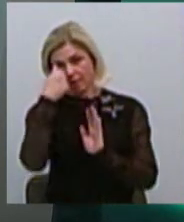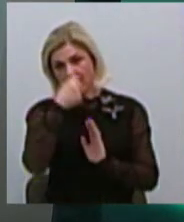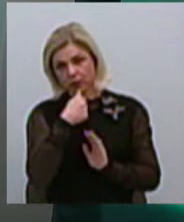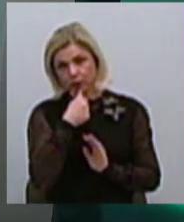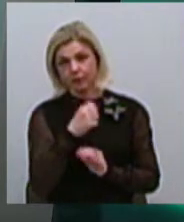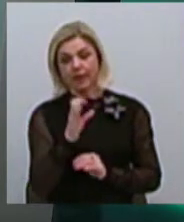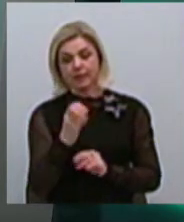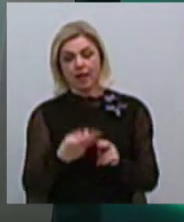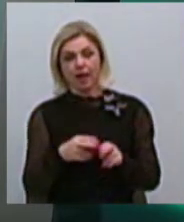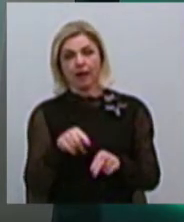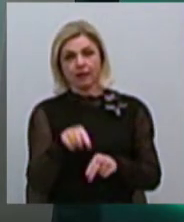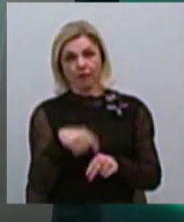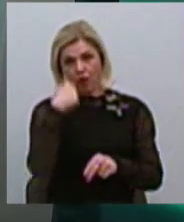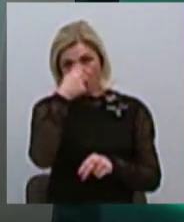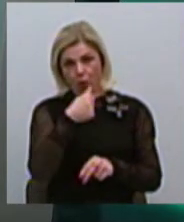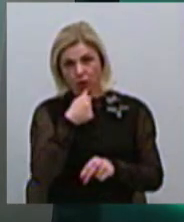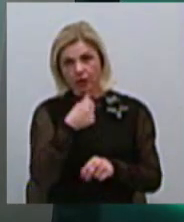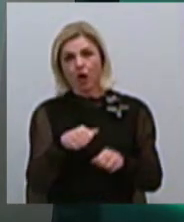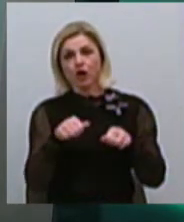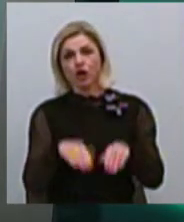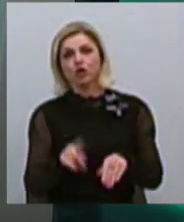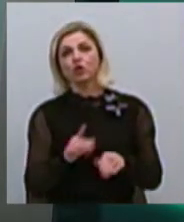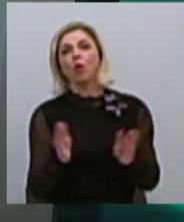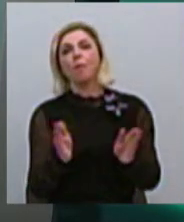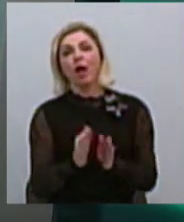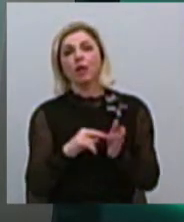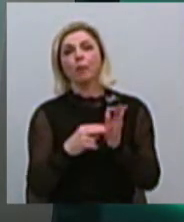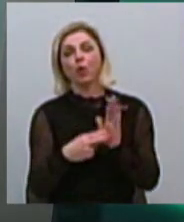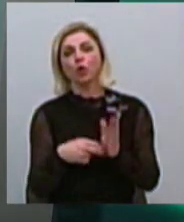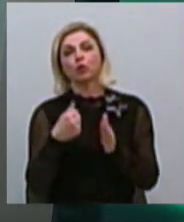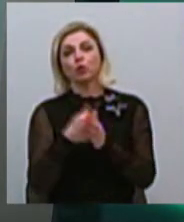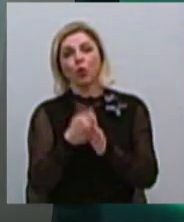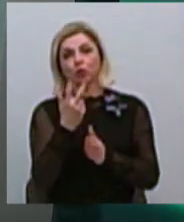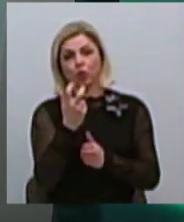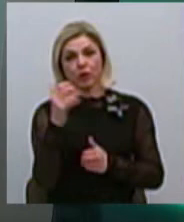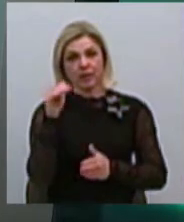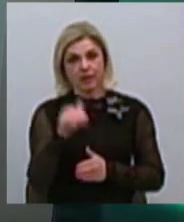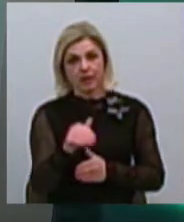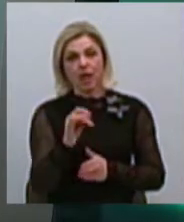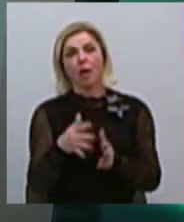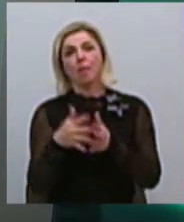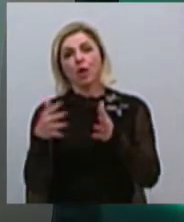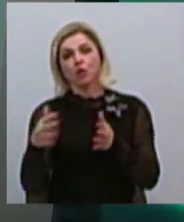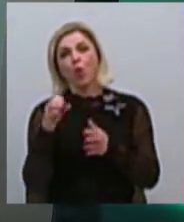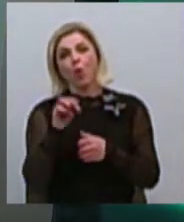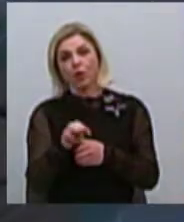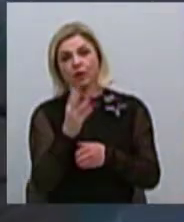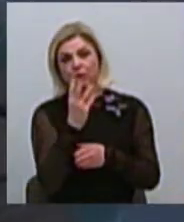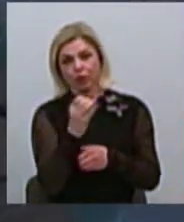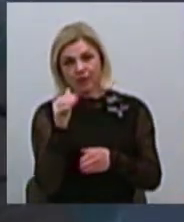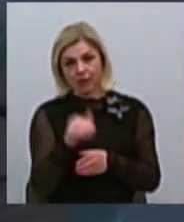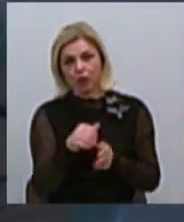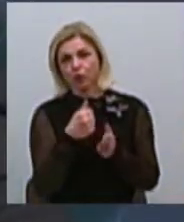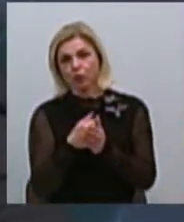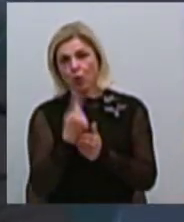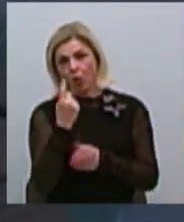року прийнято рішення, що малі проєктів до 300 тисяч, і, відповідно, більшій проєкт – от 300 тисяч до мільйона.